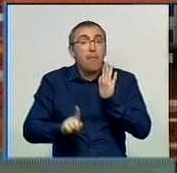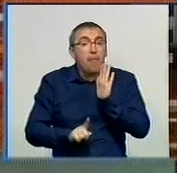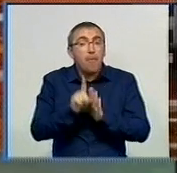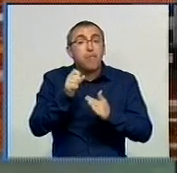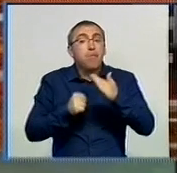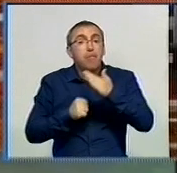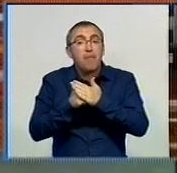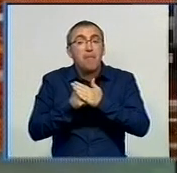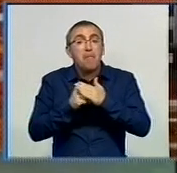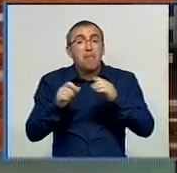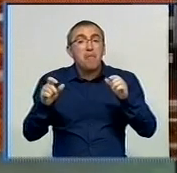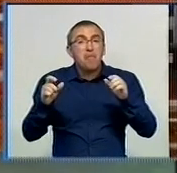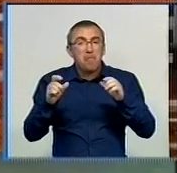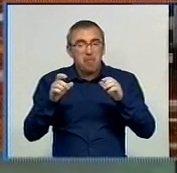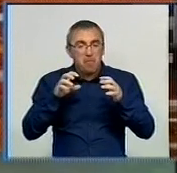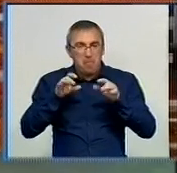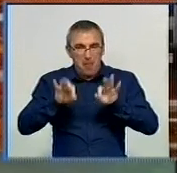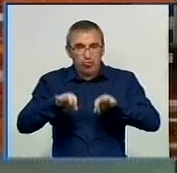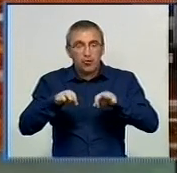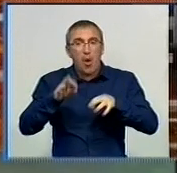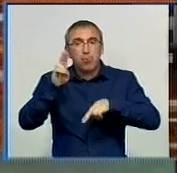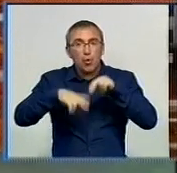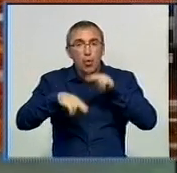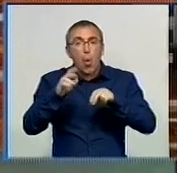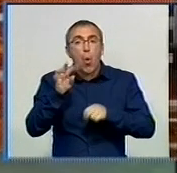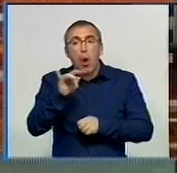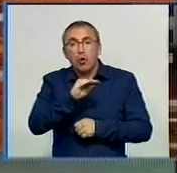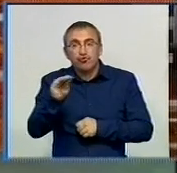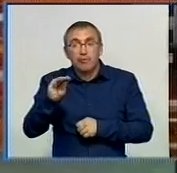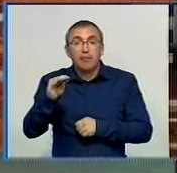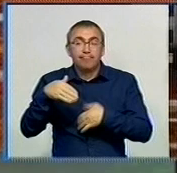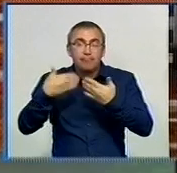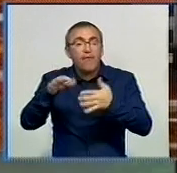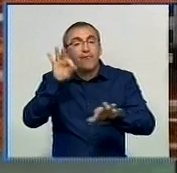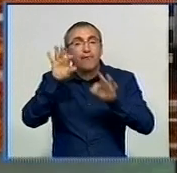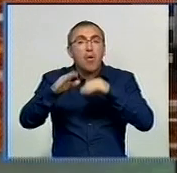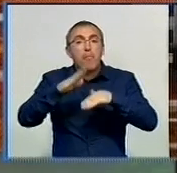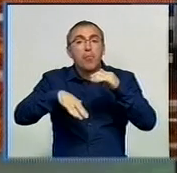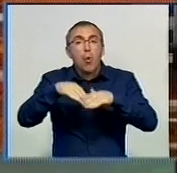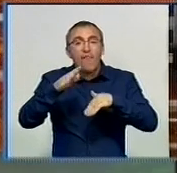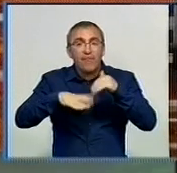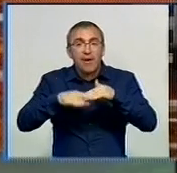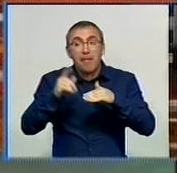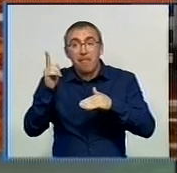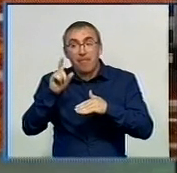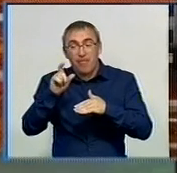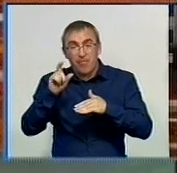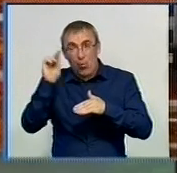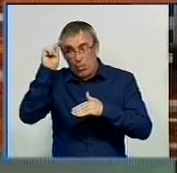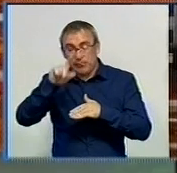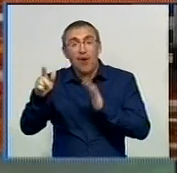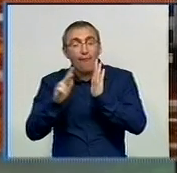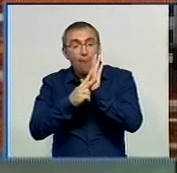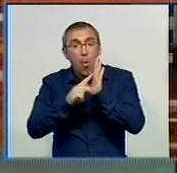базі машинобудівного коледжу. Мета – допомогти дітям у виборі професій. Серед першопрохідців – учнів восьмих класів.